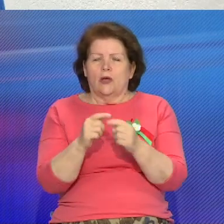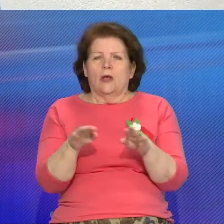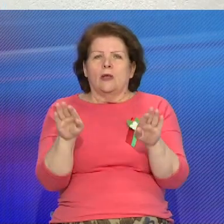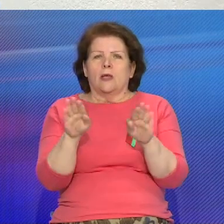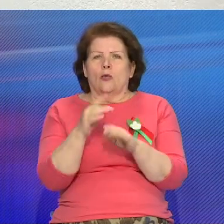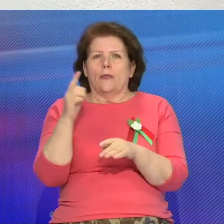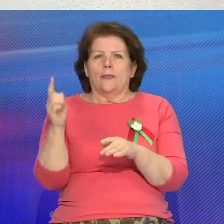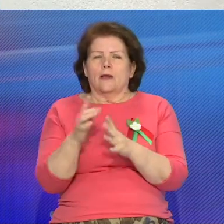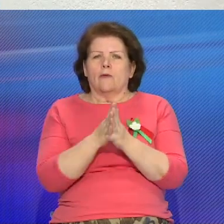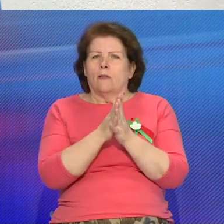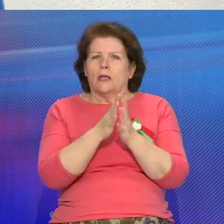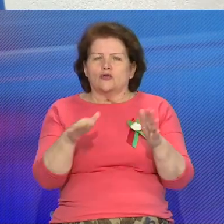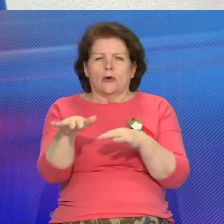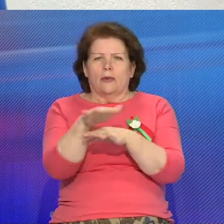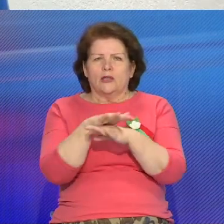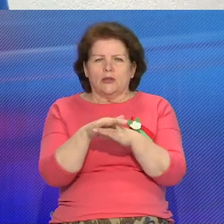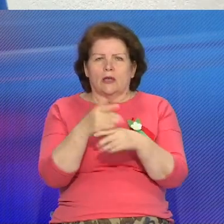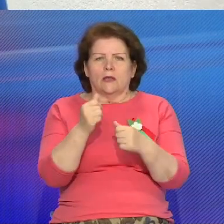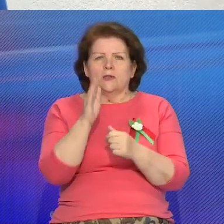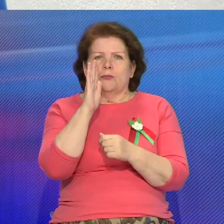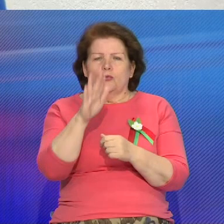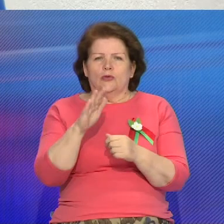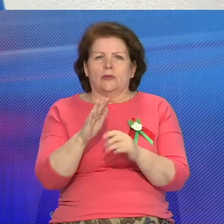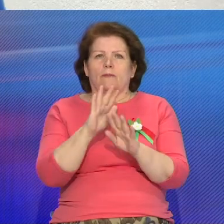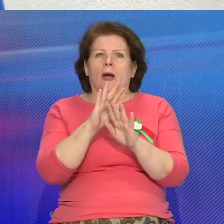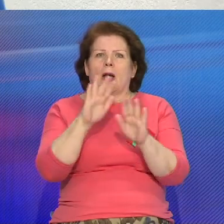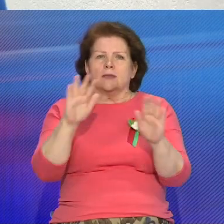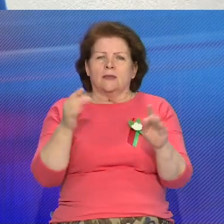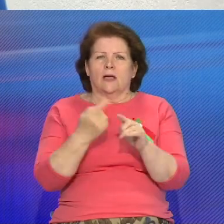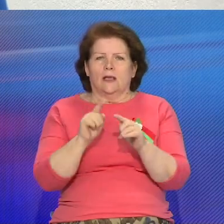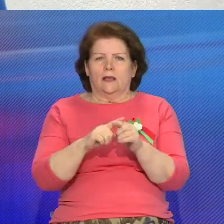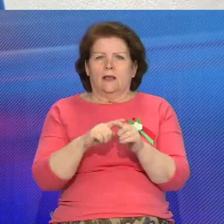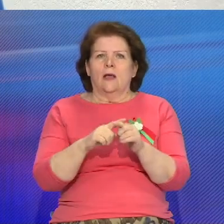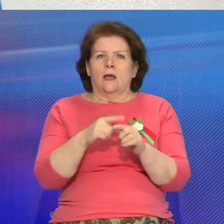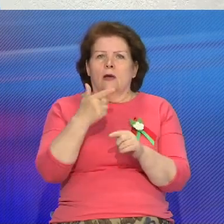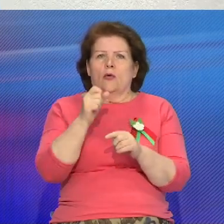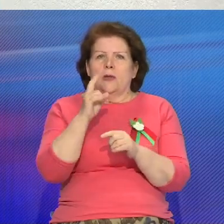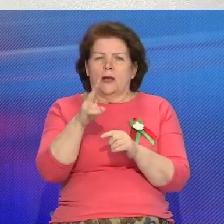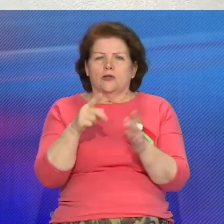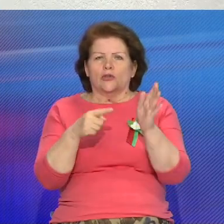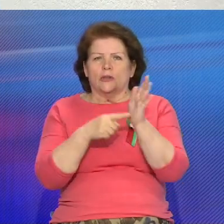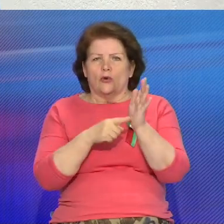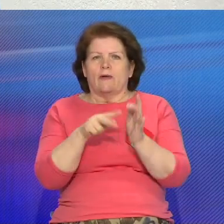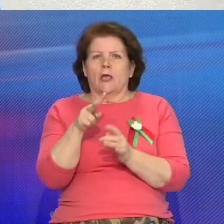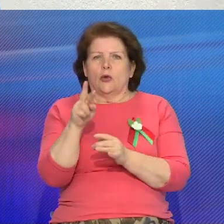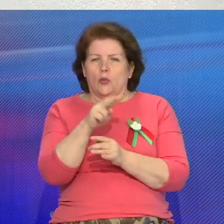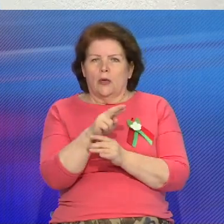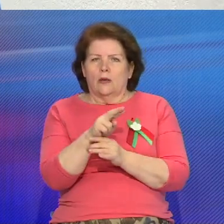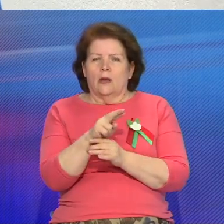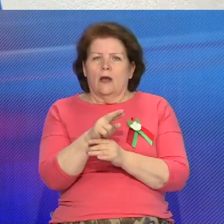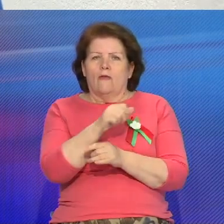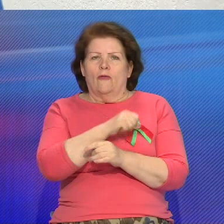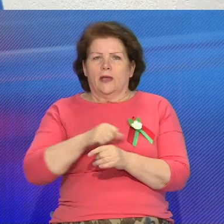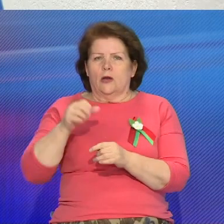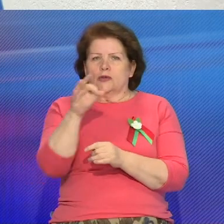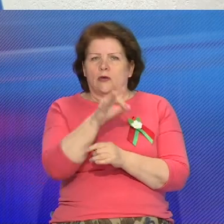первой большой площадкой, где будет презентован данный гобелен, уже это будет 6 июля в Могилевской